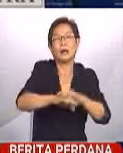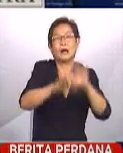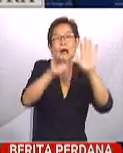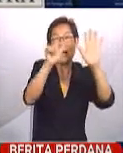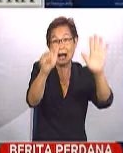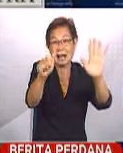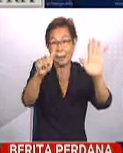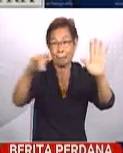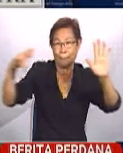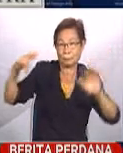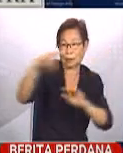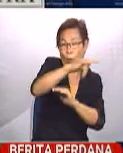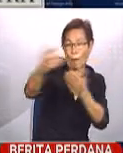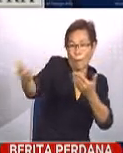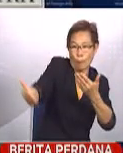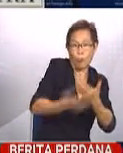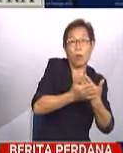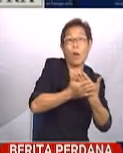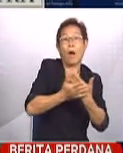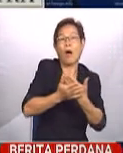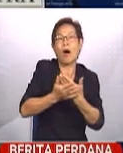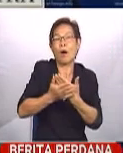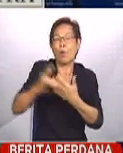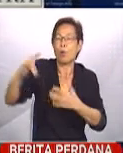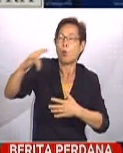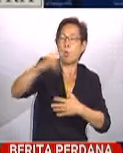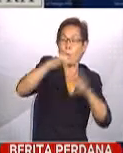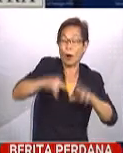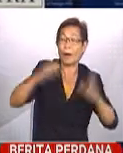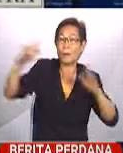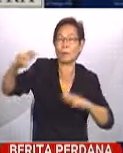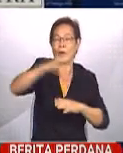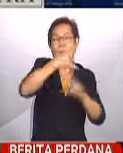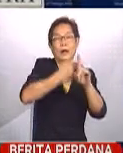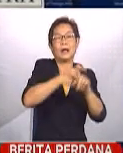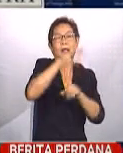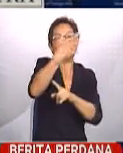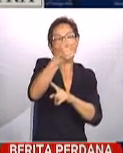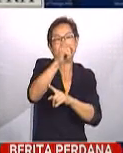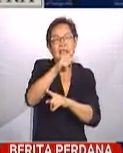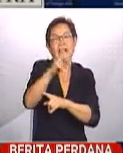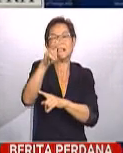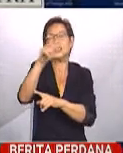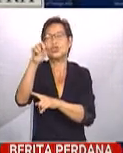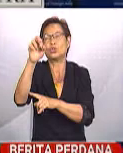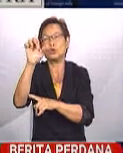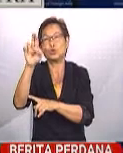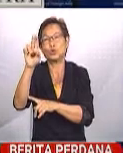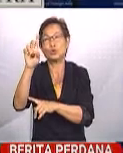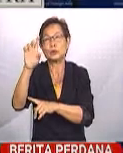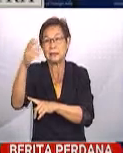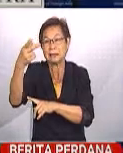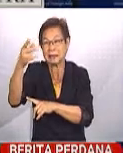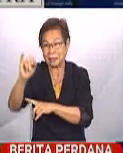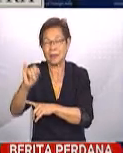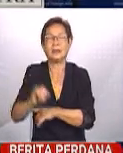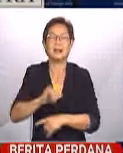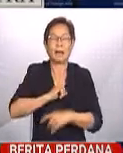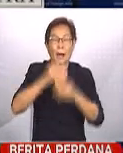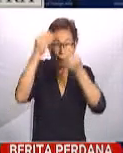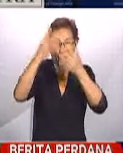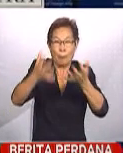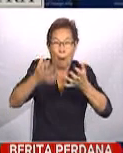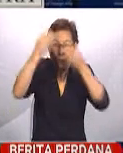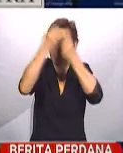pesawat ini akan membawa pulang rakyat Malaysia melalui Chennai dan Trichy. Saya juga ingin memaklumkan bahawa